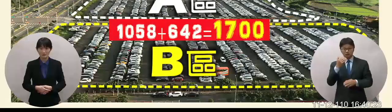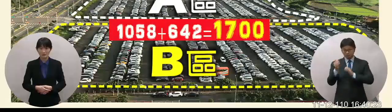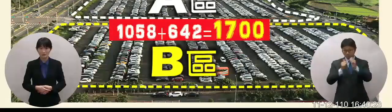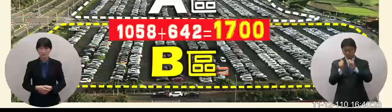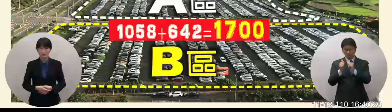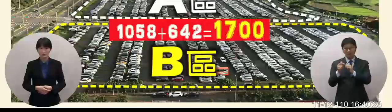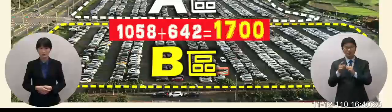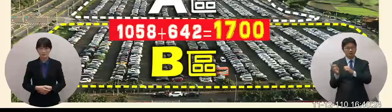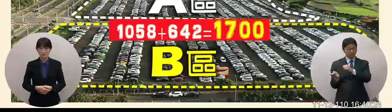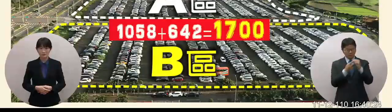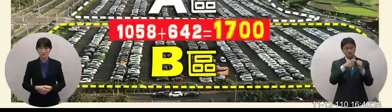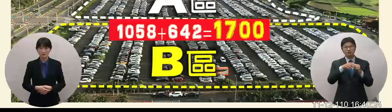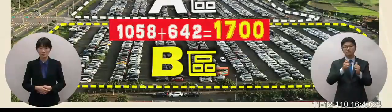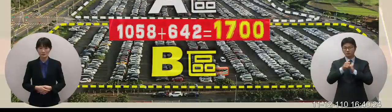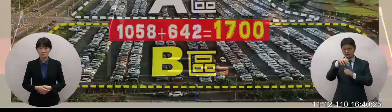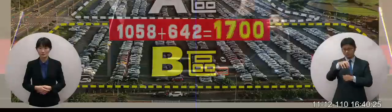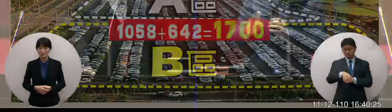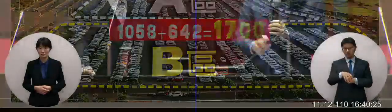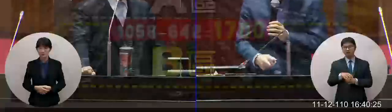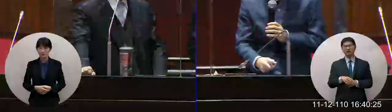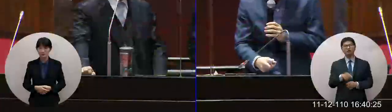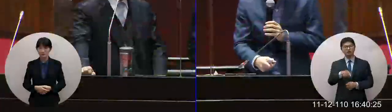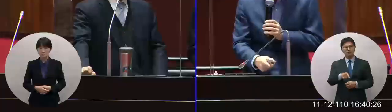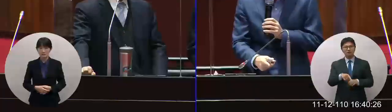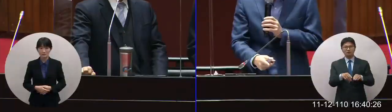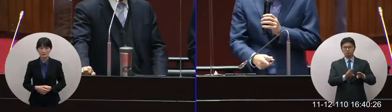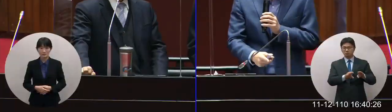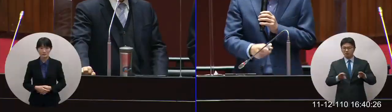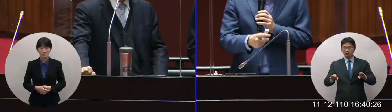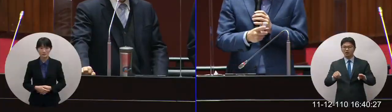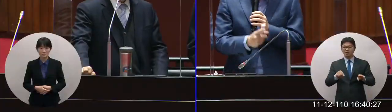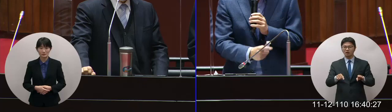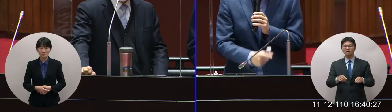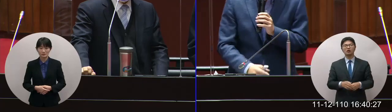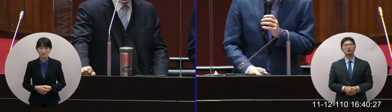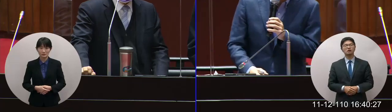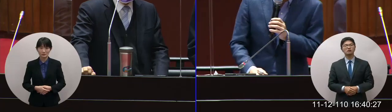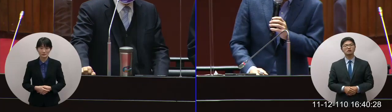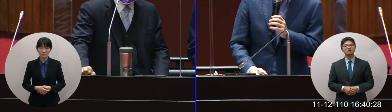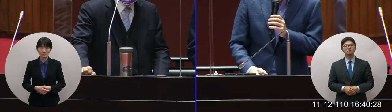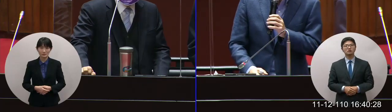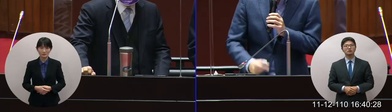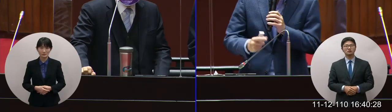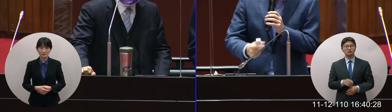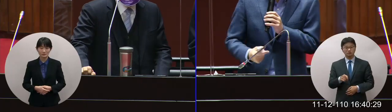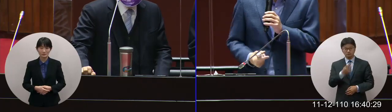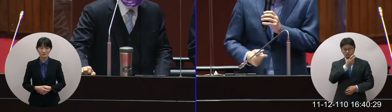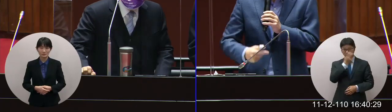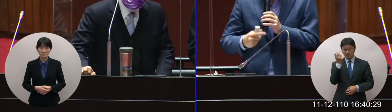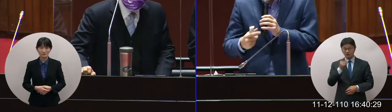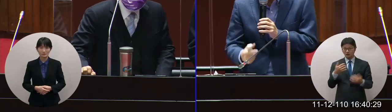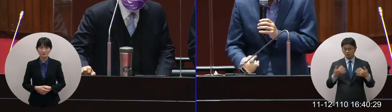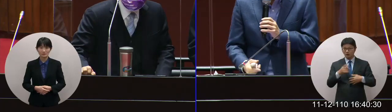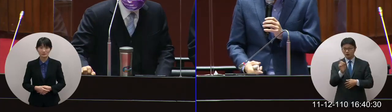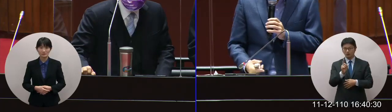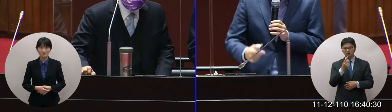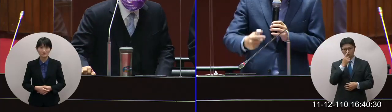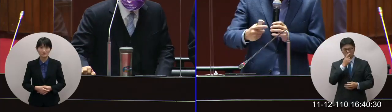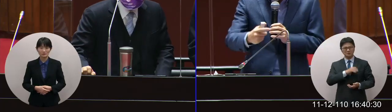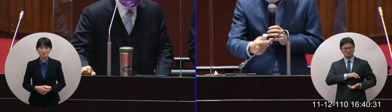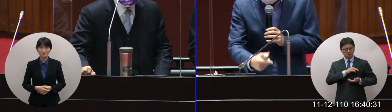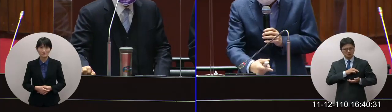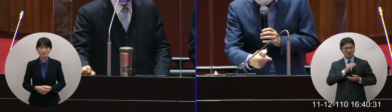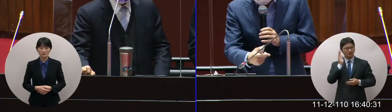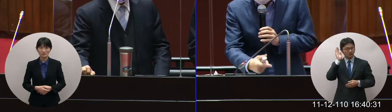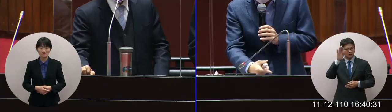當然的是季後賽那棒球場就在這後面發生了什麼事呢我在談的問題我真的很擔心